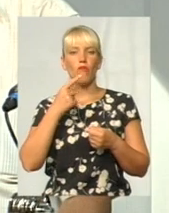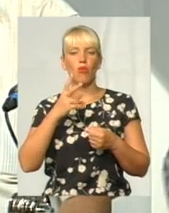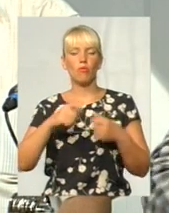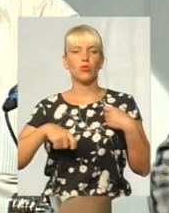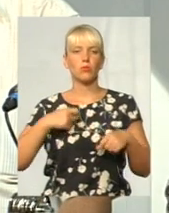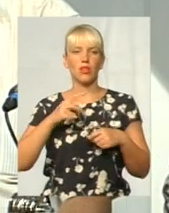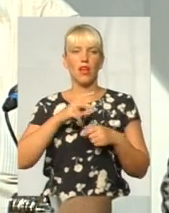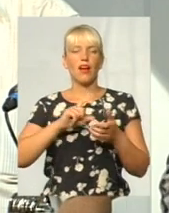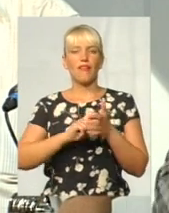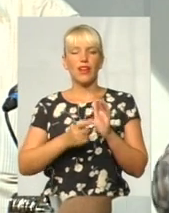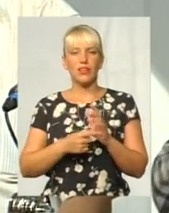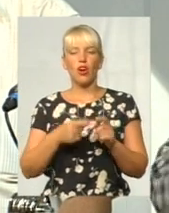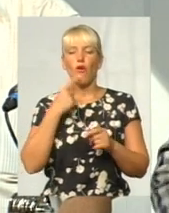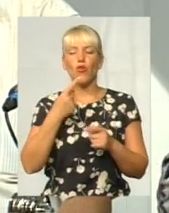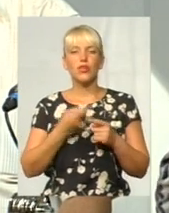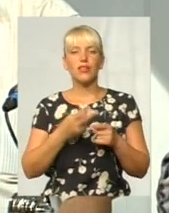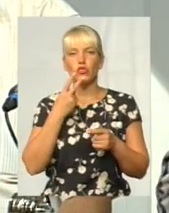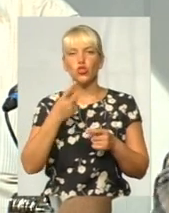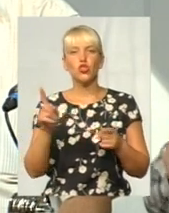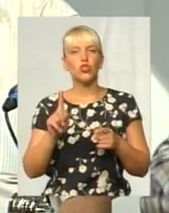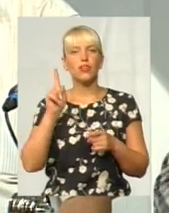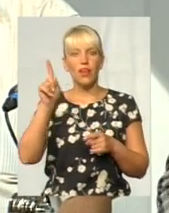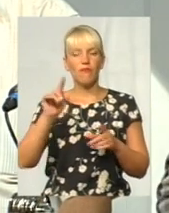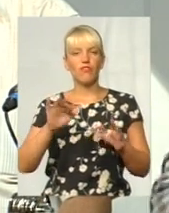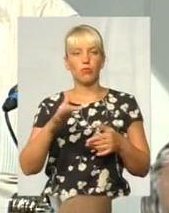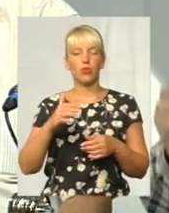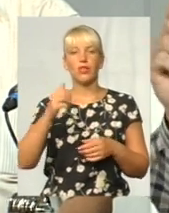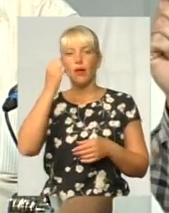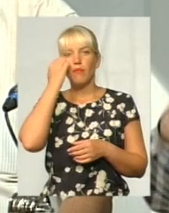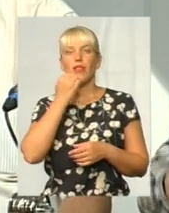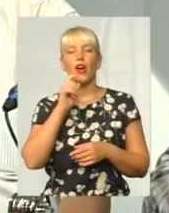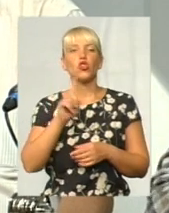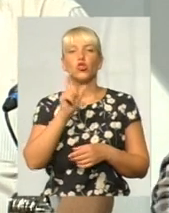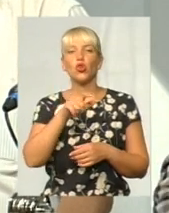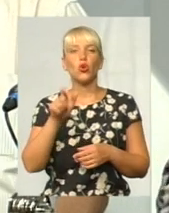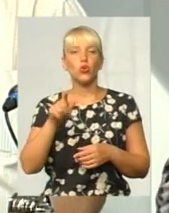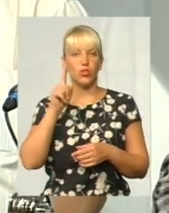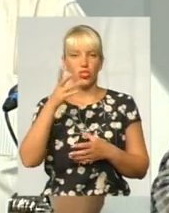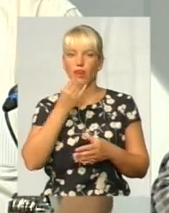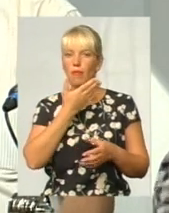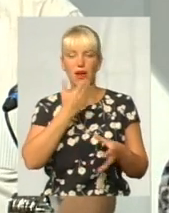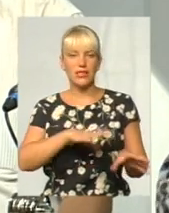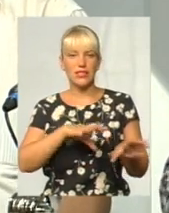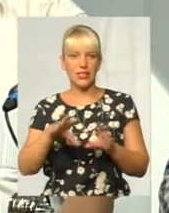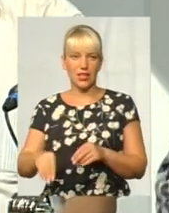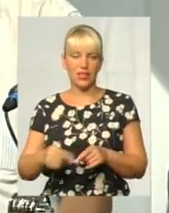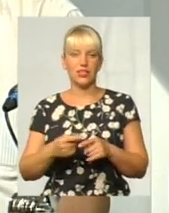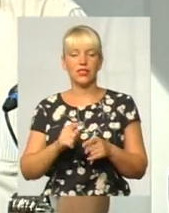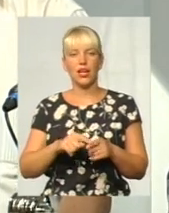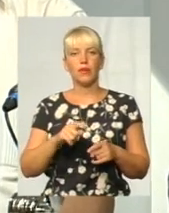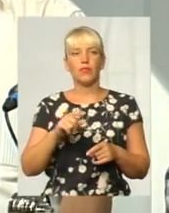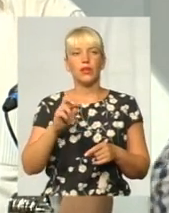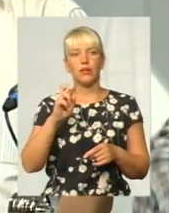виходячи з того, що там відбулося. І це благо того, що вони ще не заселились, що там люди не мали свого власного майна, не мали інших питань. Вони